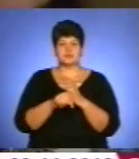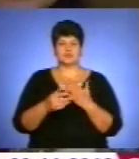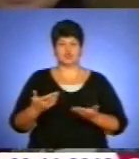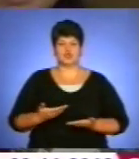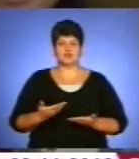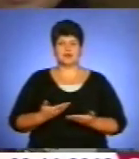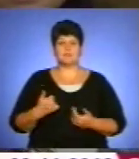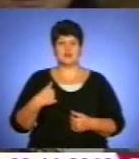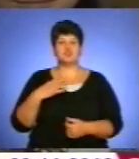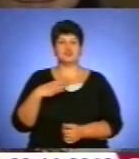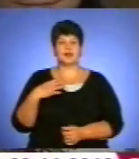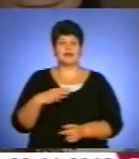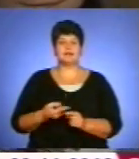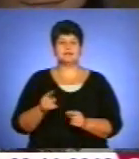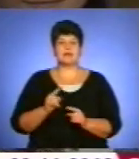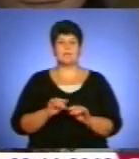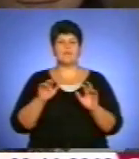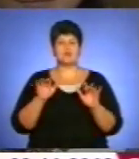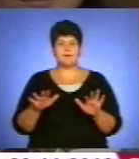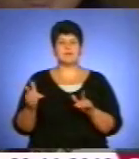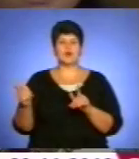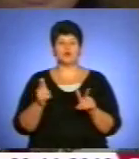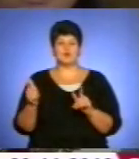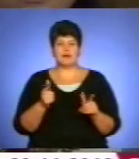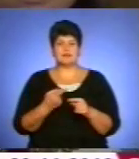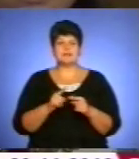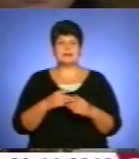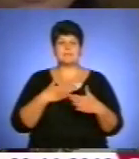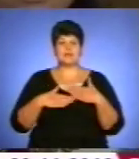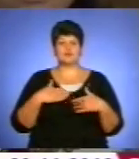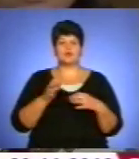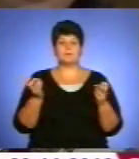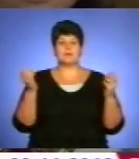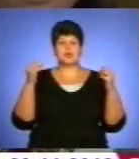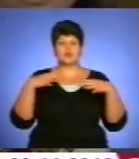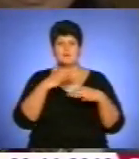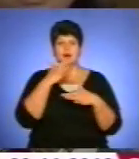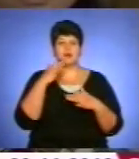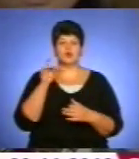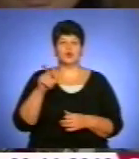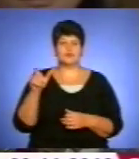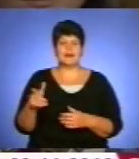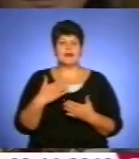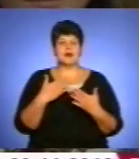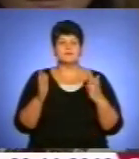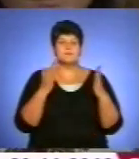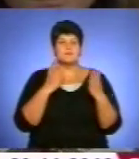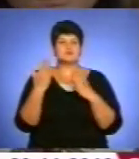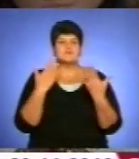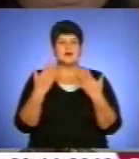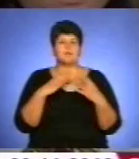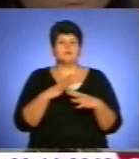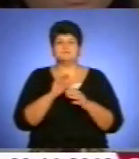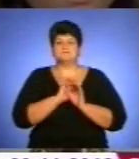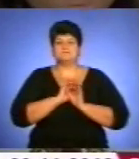цієї події, ми готувалися. І нам дуже приємно, що прийшло дуже багато людей. І взагалі атмосфера була надзвичайно